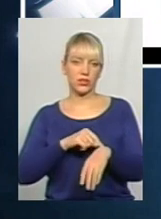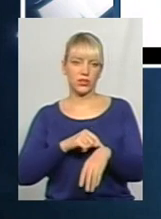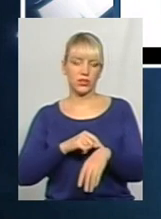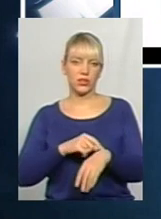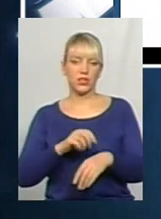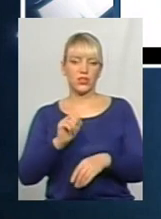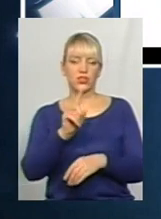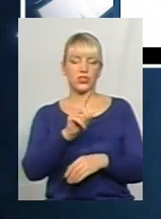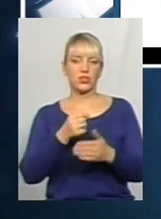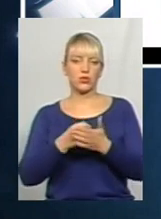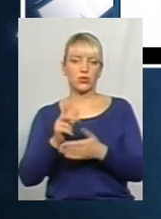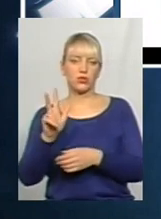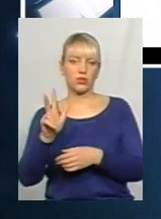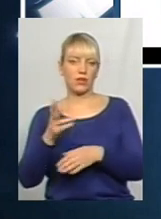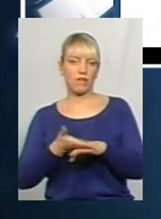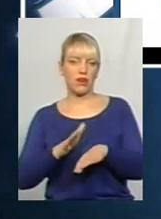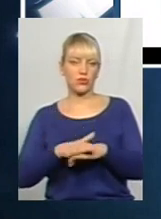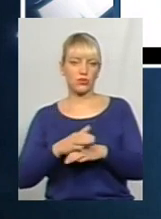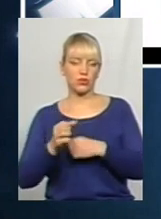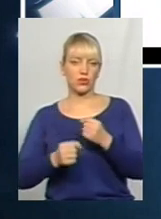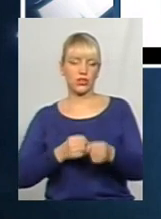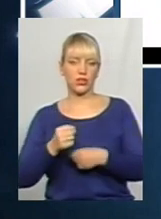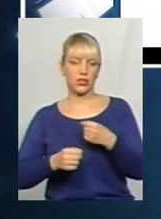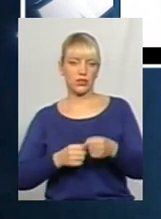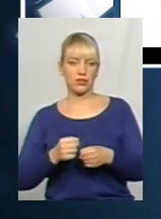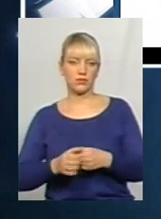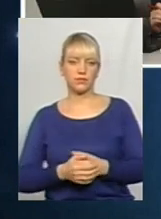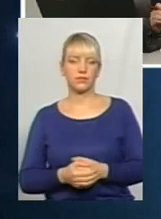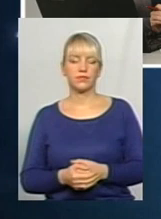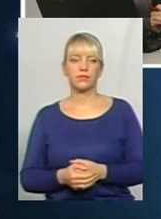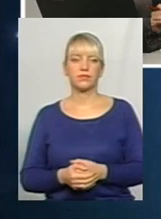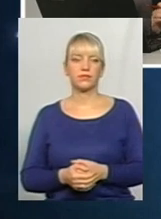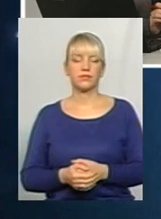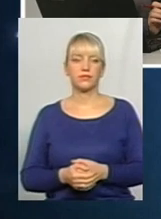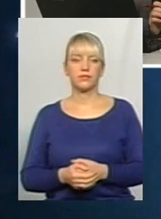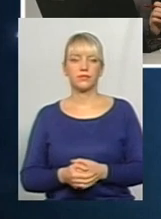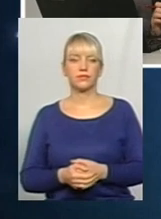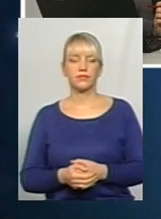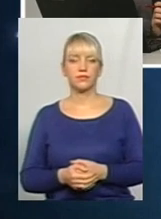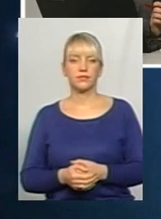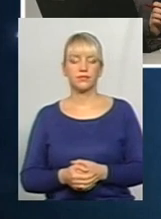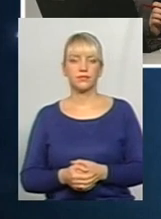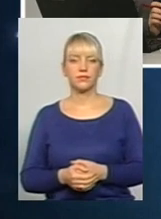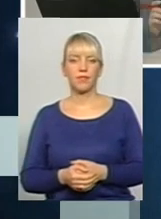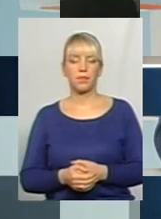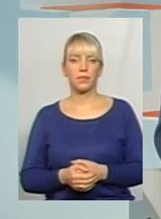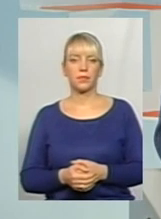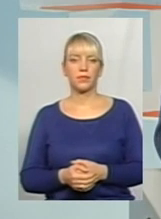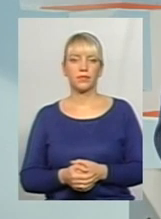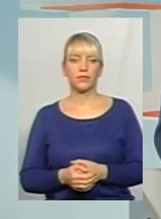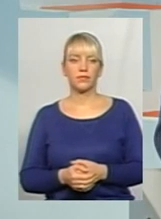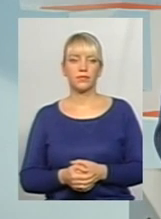часу до трьох, що буде важко доїхати. Дякую, в мене почути. Зрозуміло питання. По-перше,